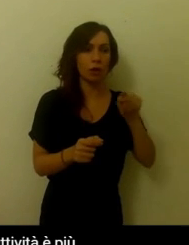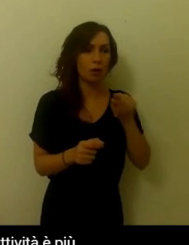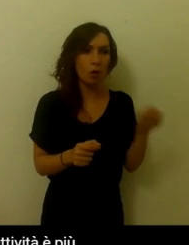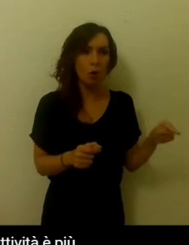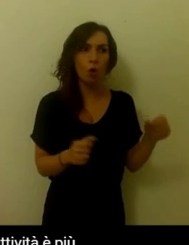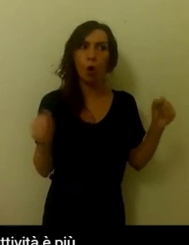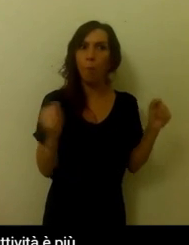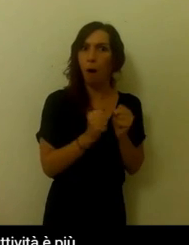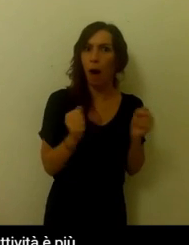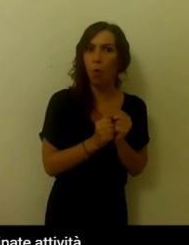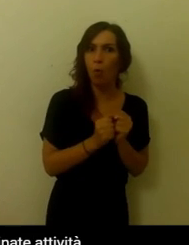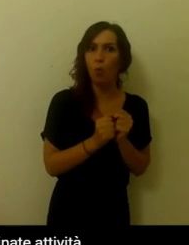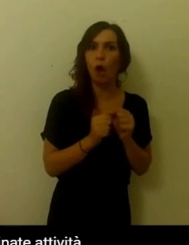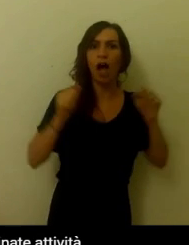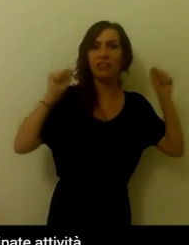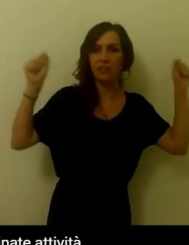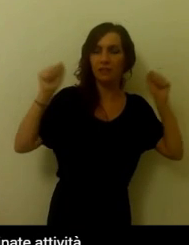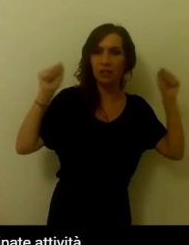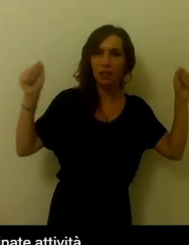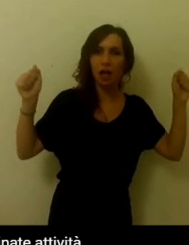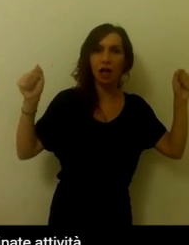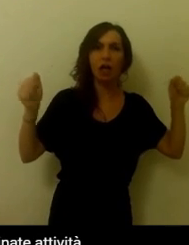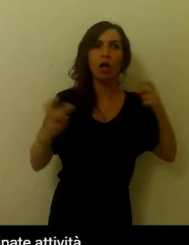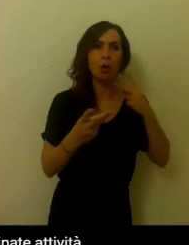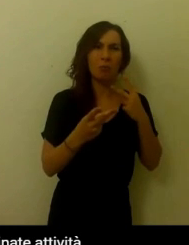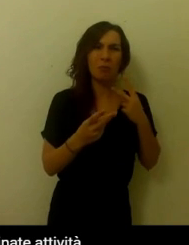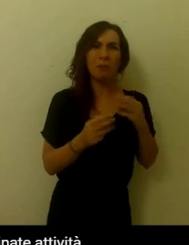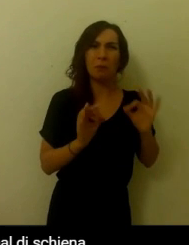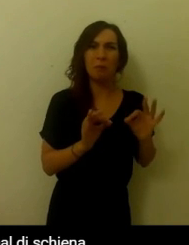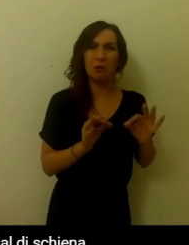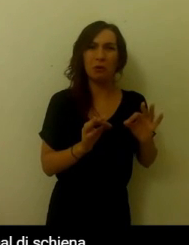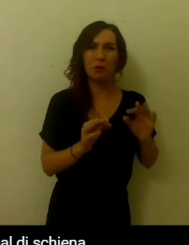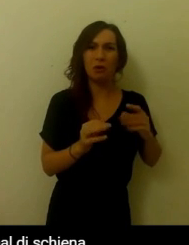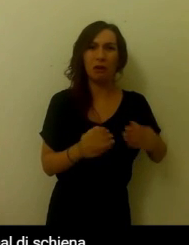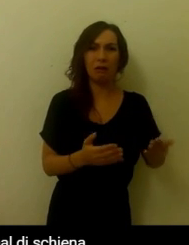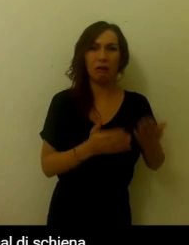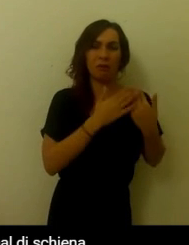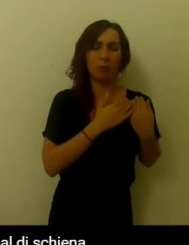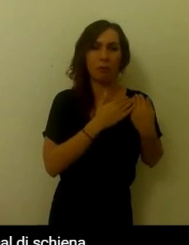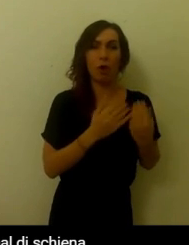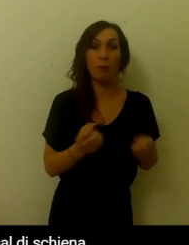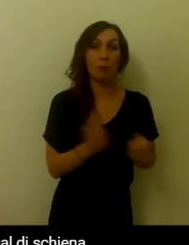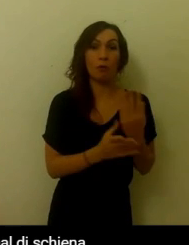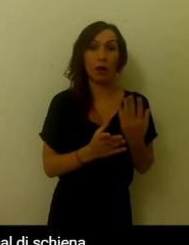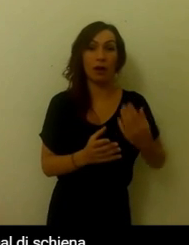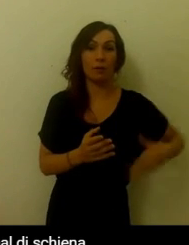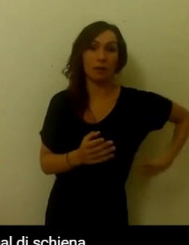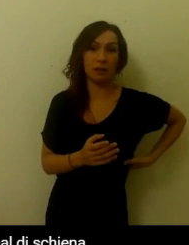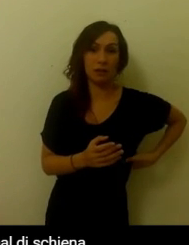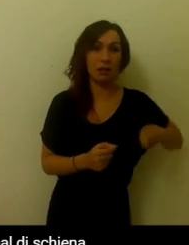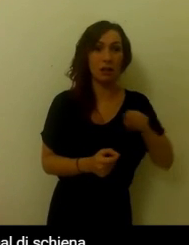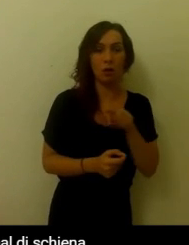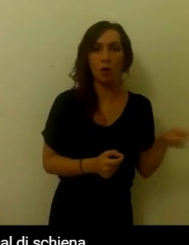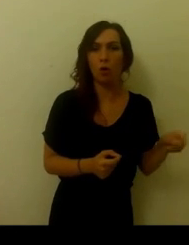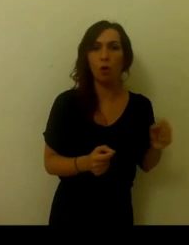dell'attività e più paura di provare mal di schiena con determinate attività sarà quello che proverà più in percentuale